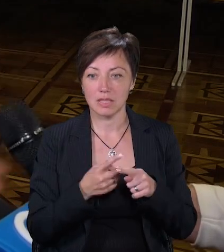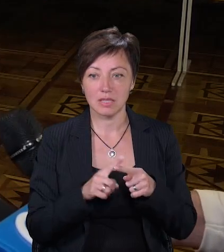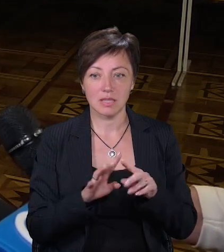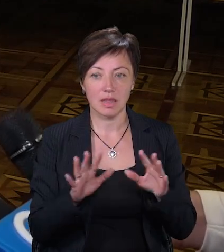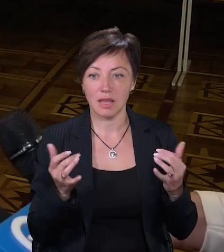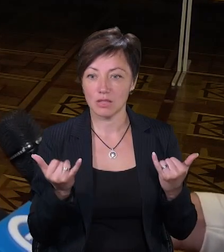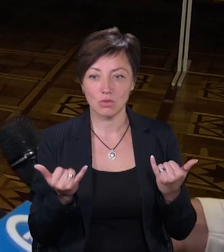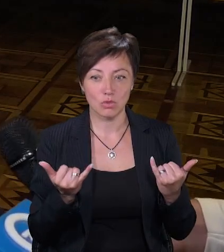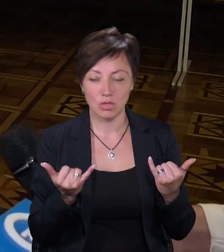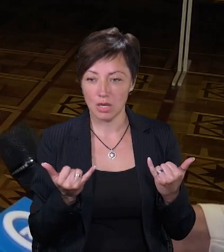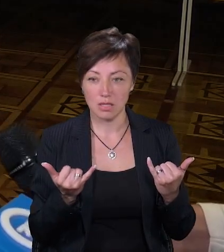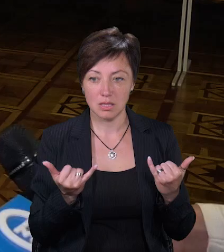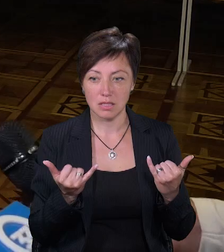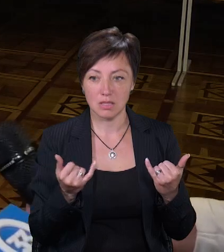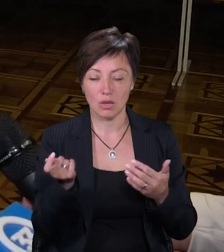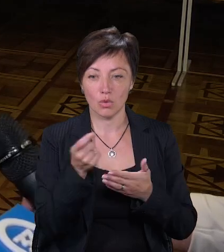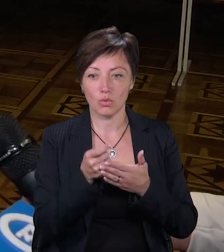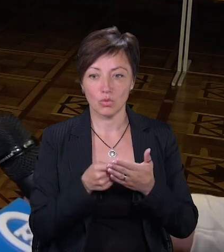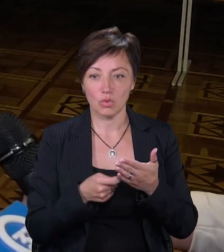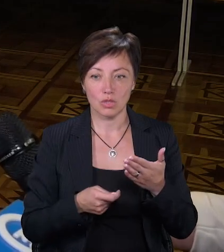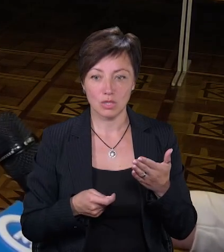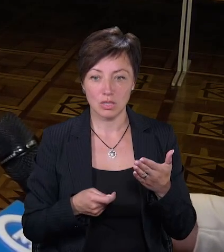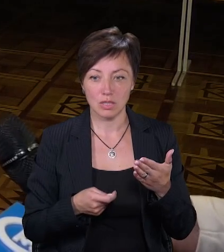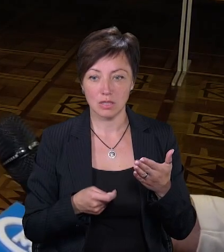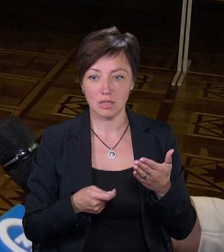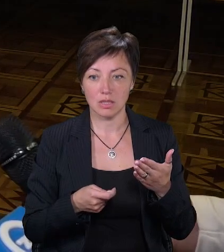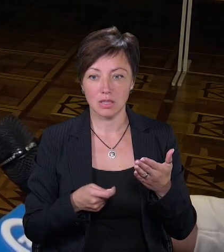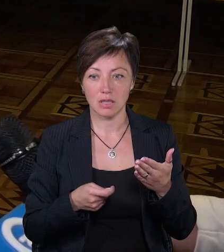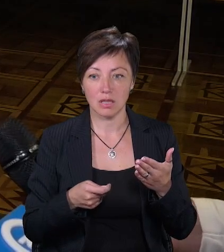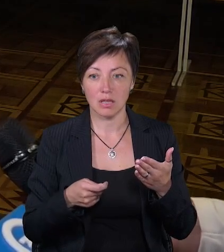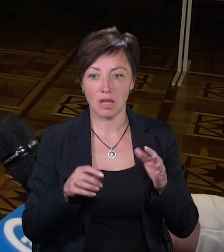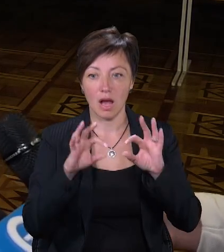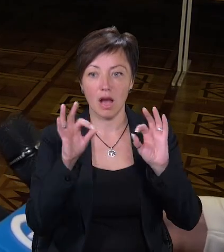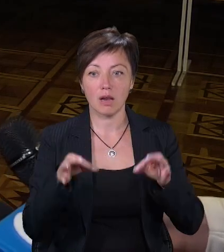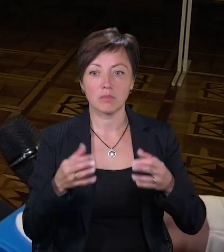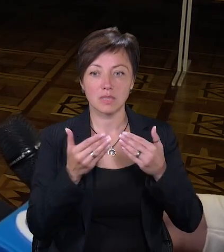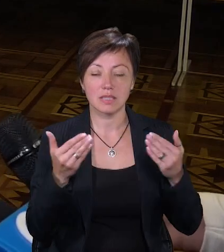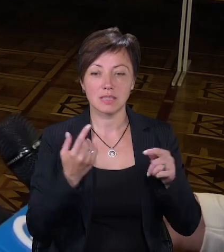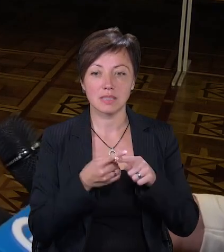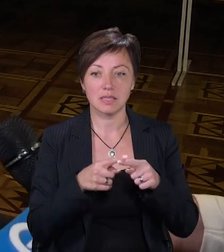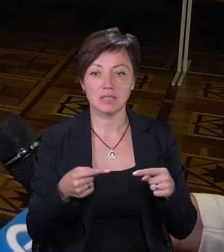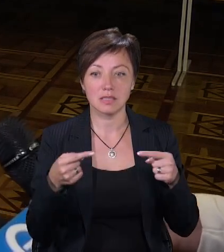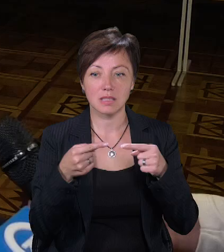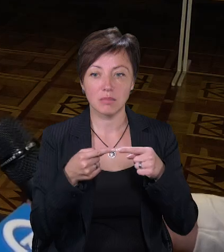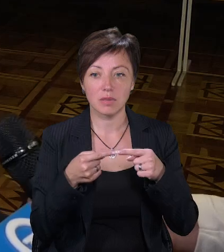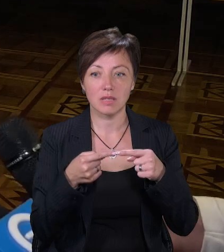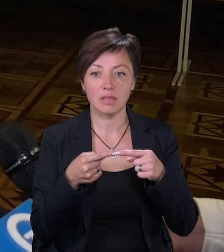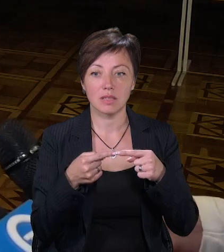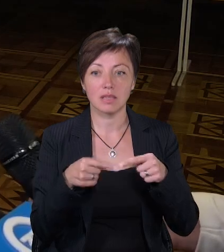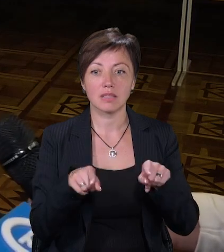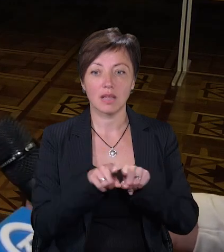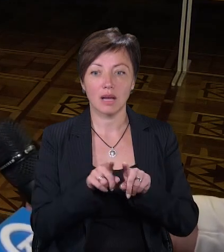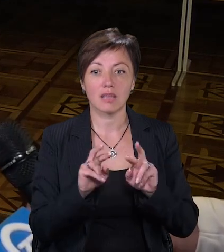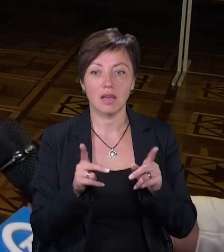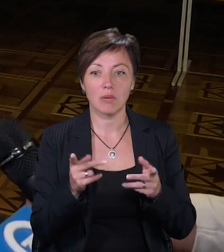сучасна художня, а арт-презентація. Це саме так, як